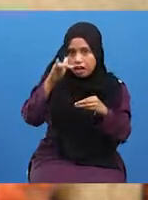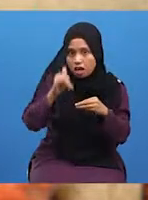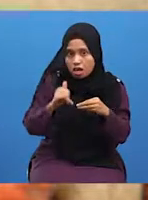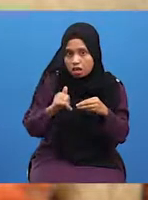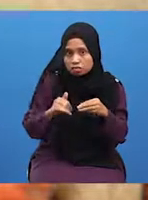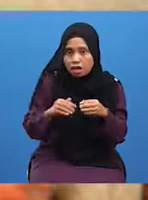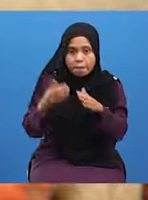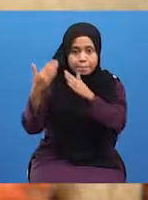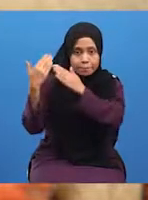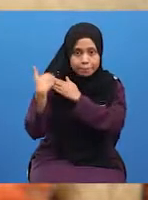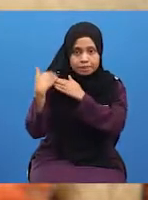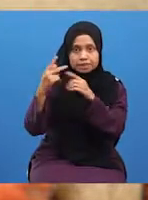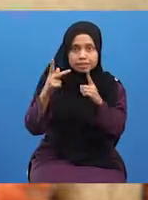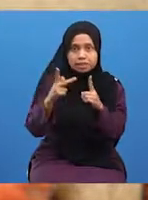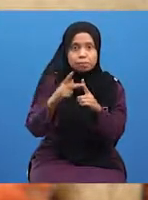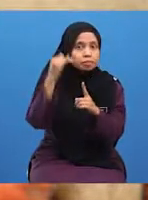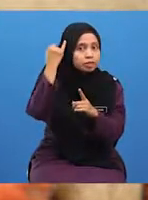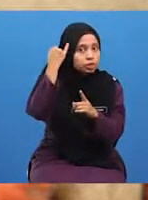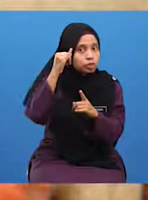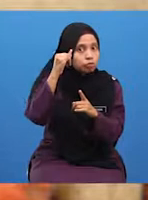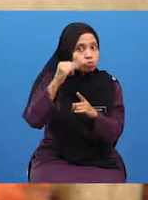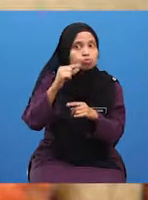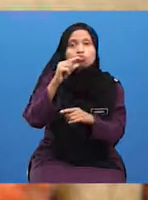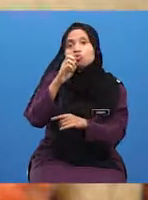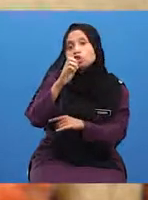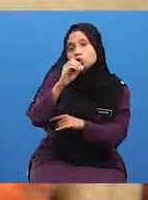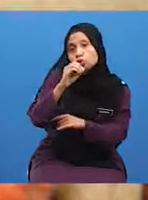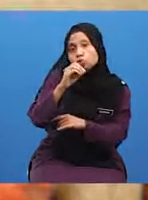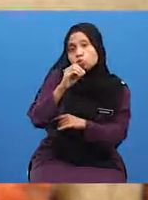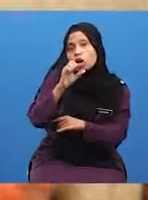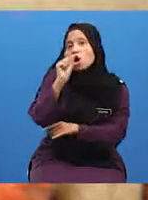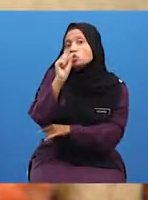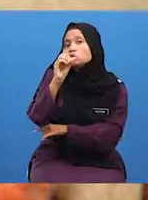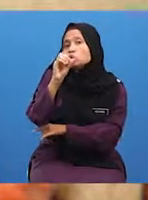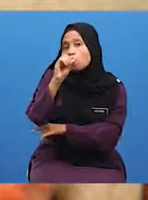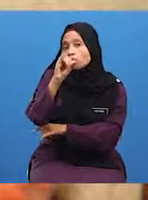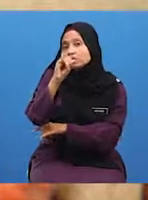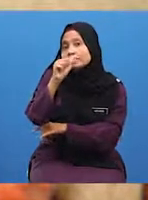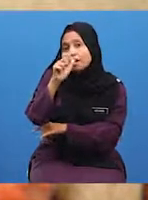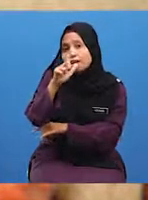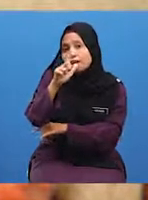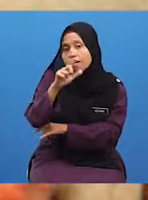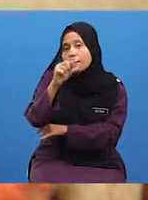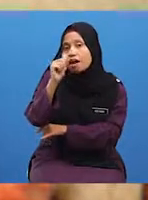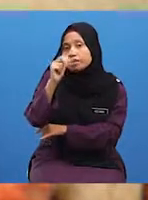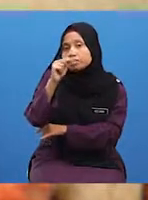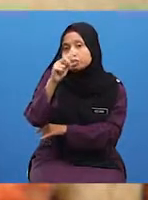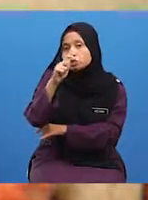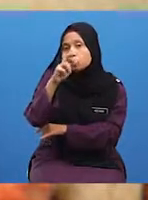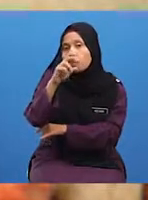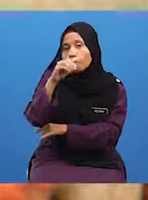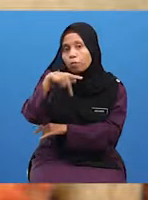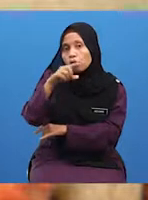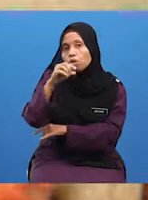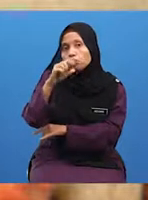bersandarkan kepada ilmu geografi, sosiologi, antropologi dan